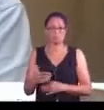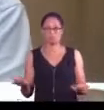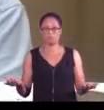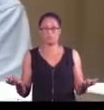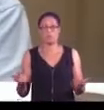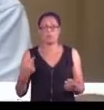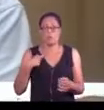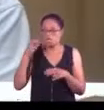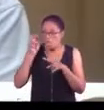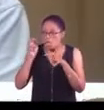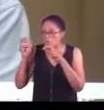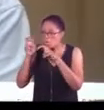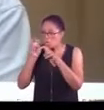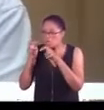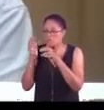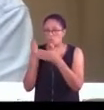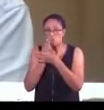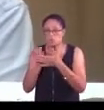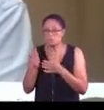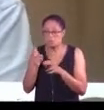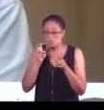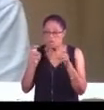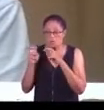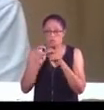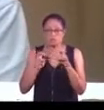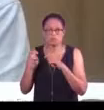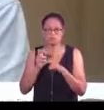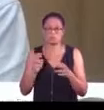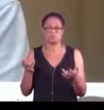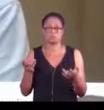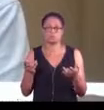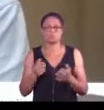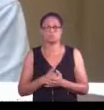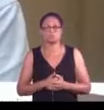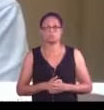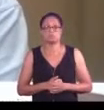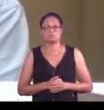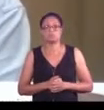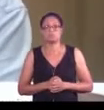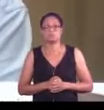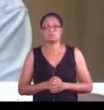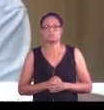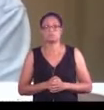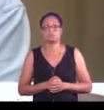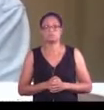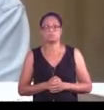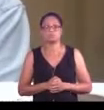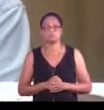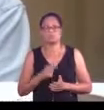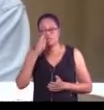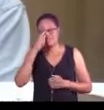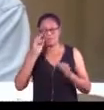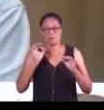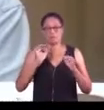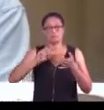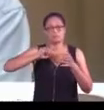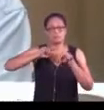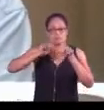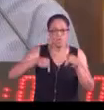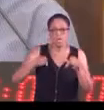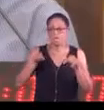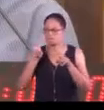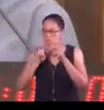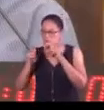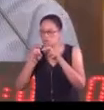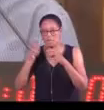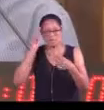trace de ce dossier, de ce projet, dans les documents que nous avons transmis, en particulier les documents budgétaires. Il y un